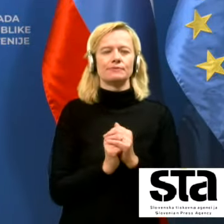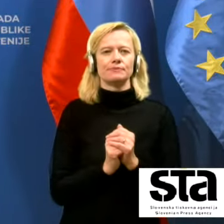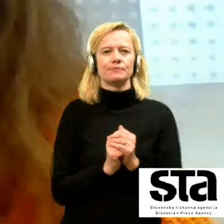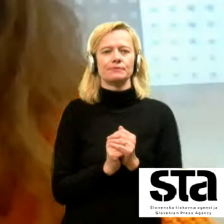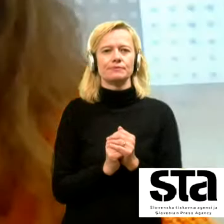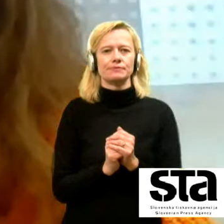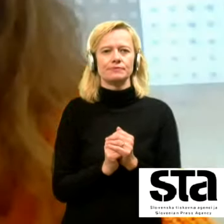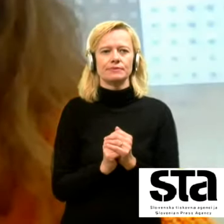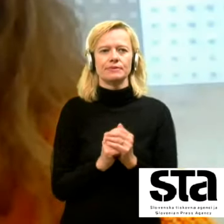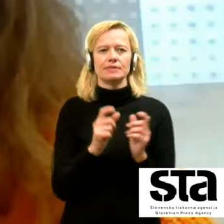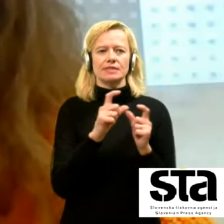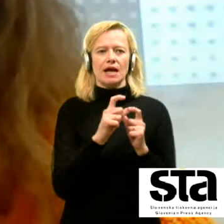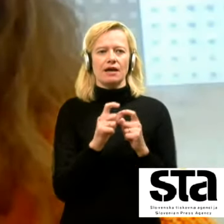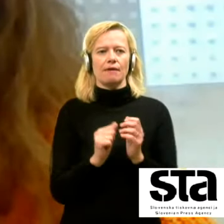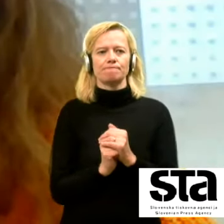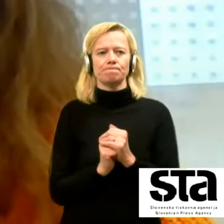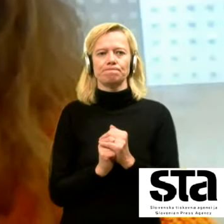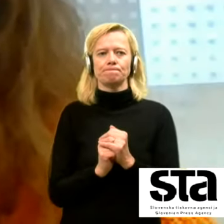bal.